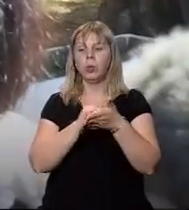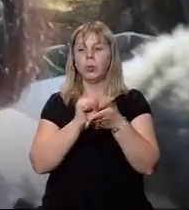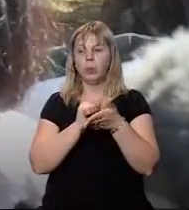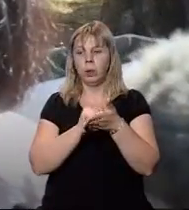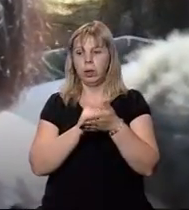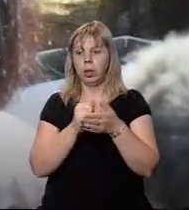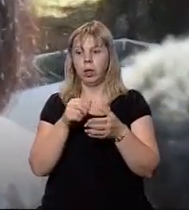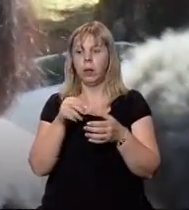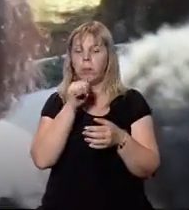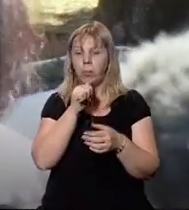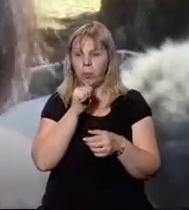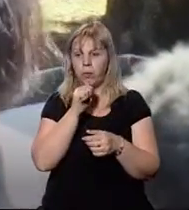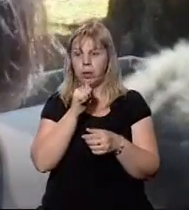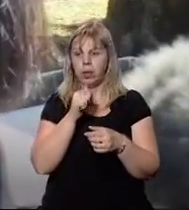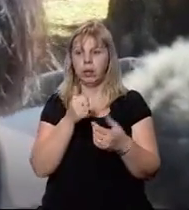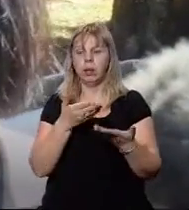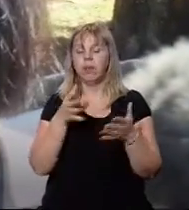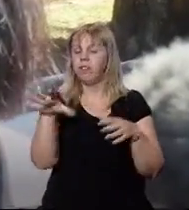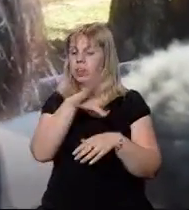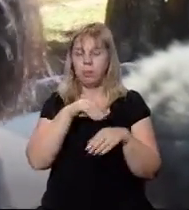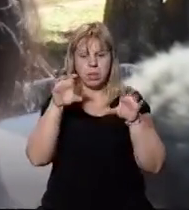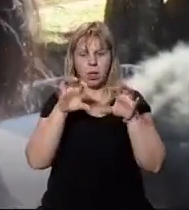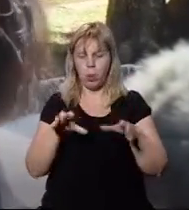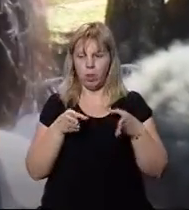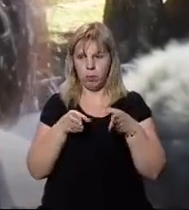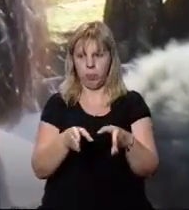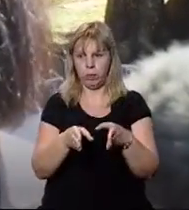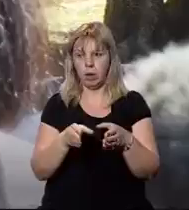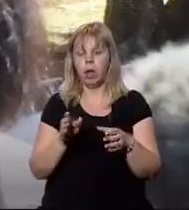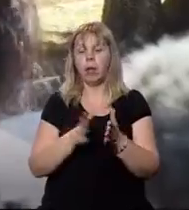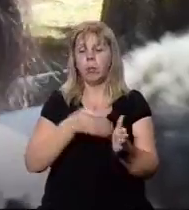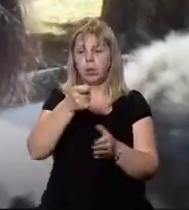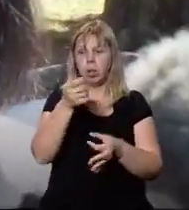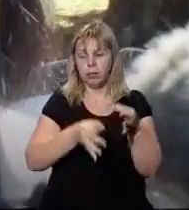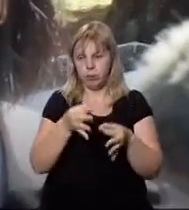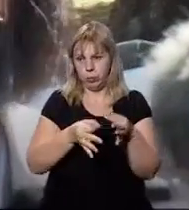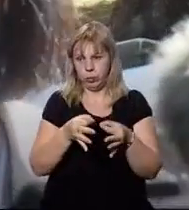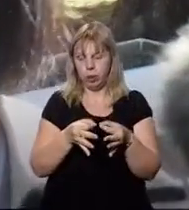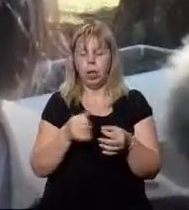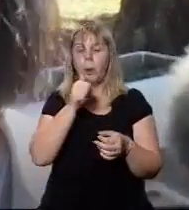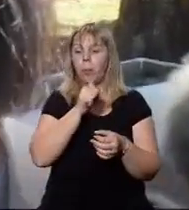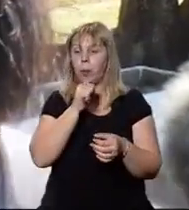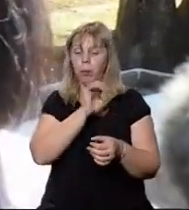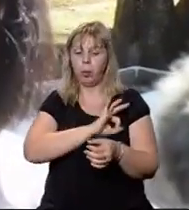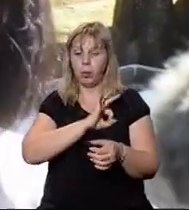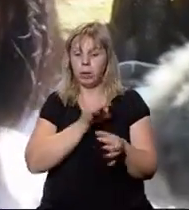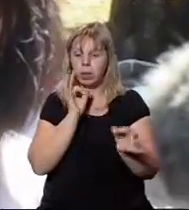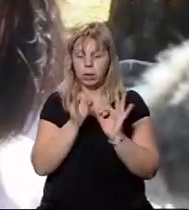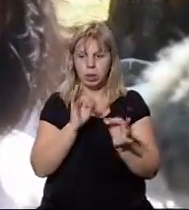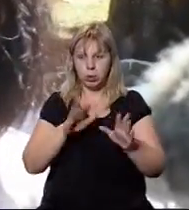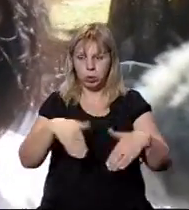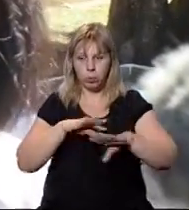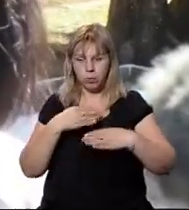Достукатися пробували всіма законними шляхами, подали в суд, пробували з юристами радитися,